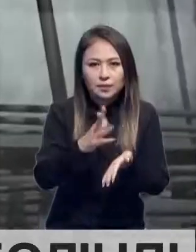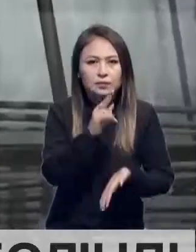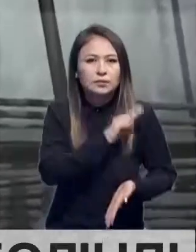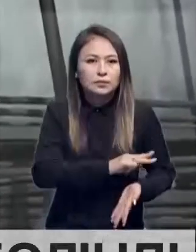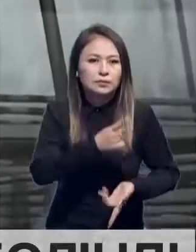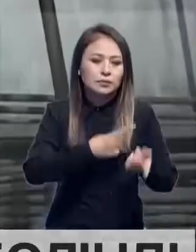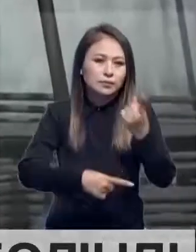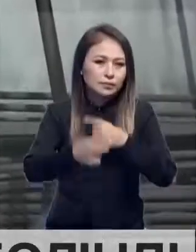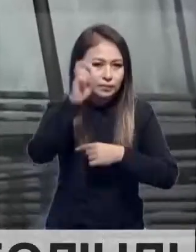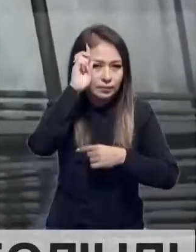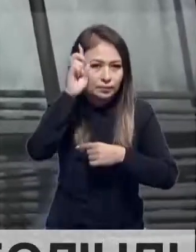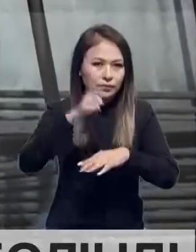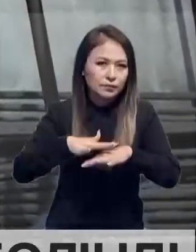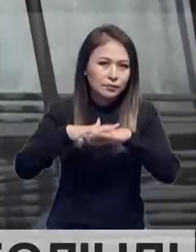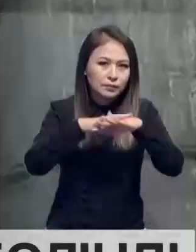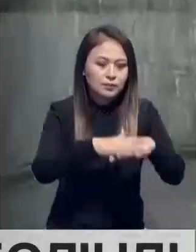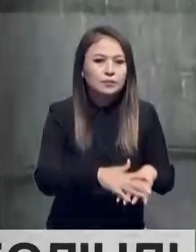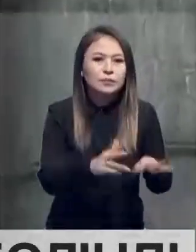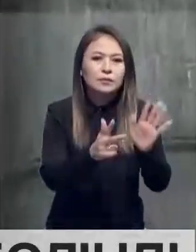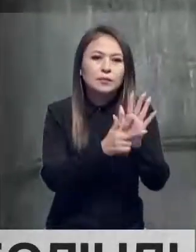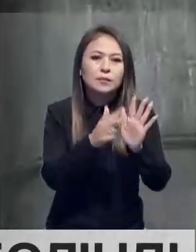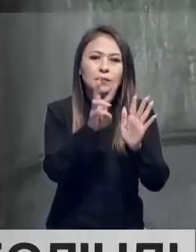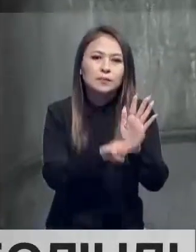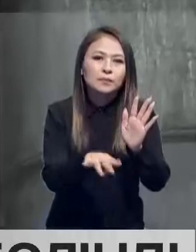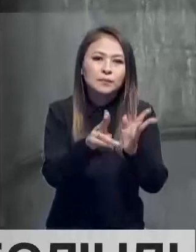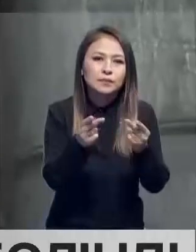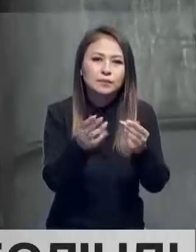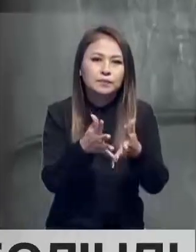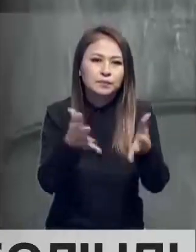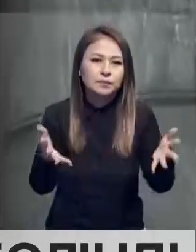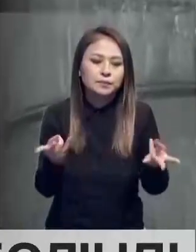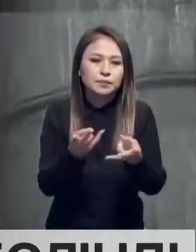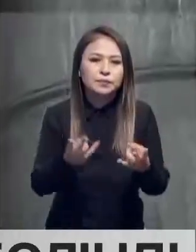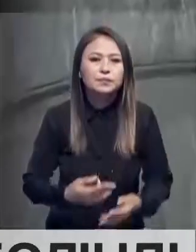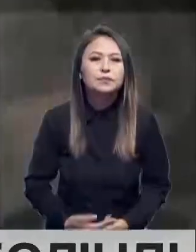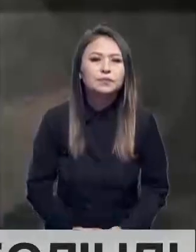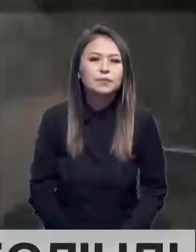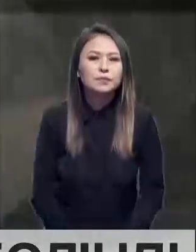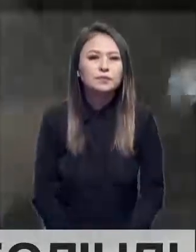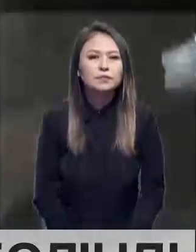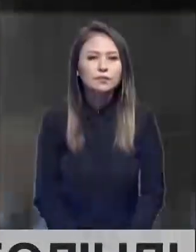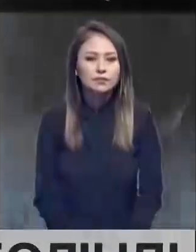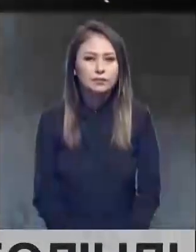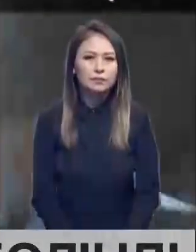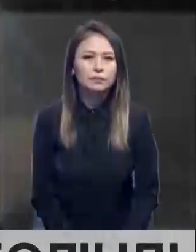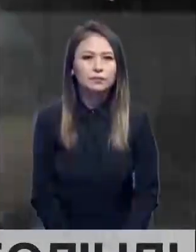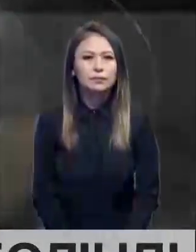қызметін қалпына келтіруге мемлекет және жерілікті бюджеттен 8 миллиард тенгеден аса қаржы бөлінген.